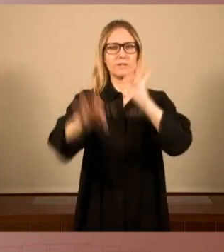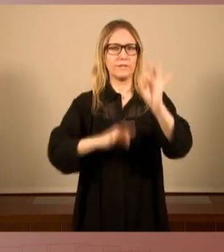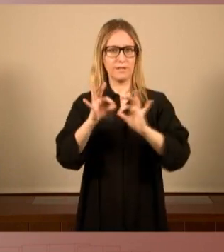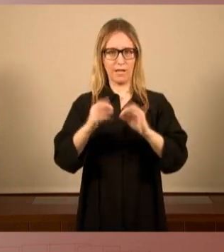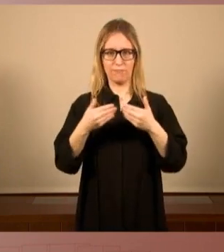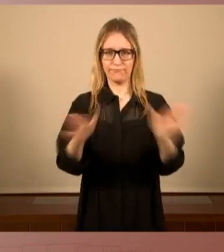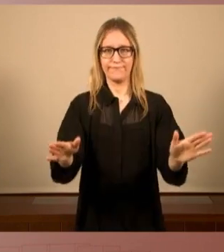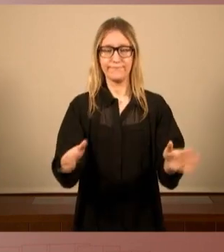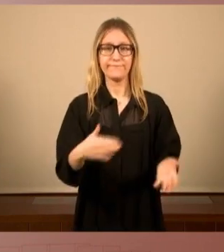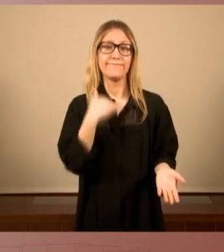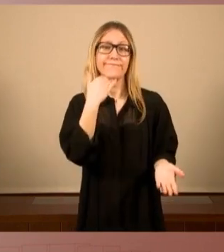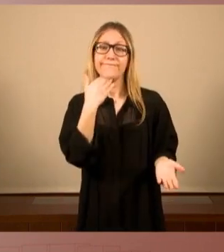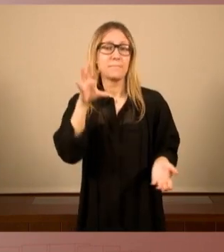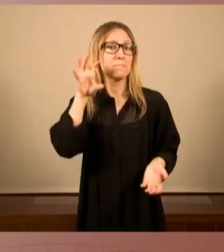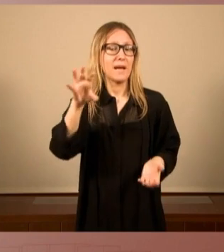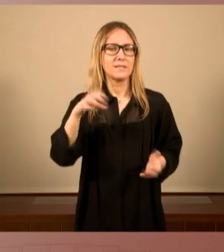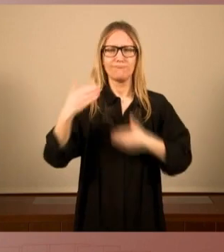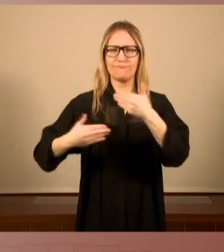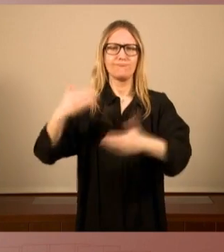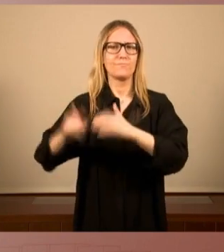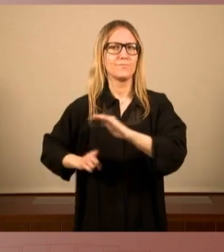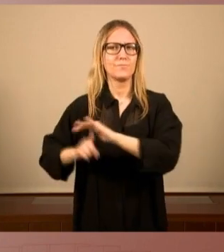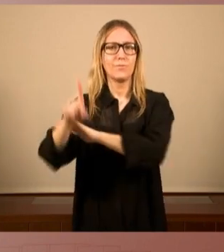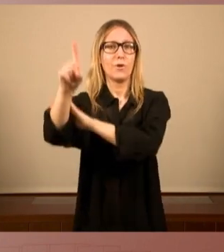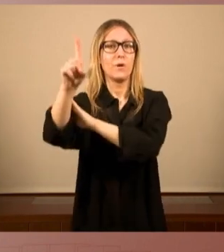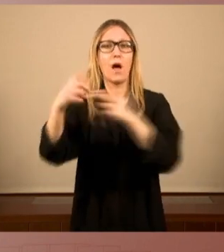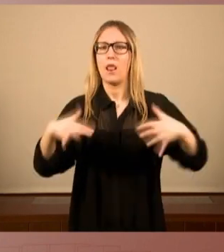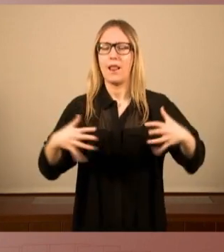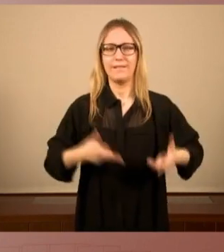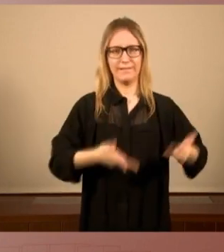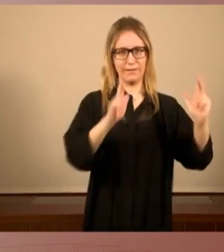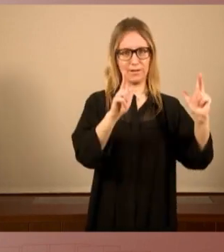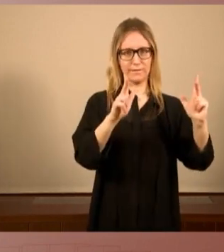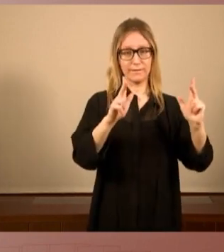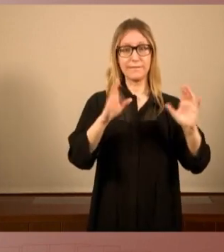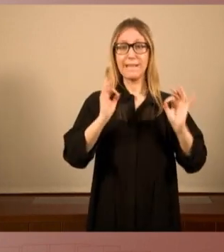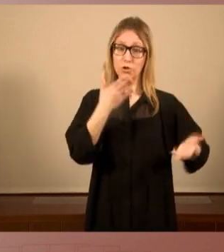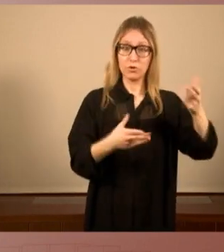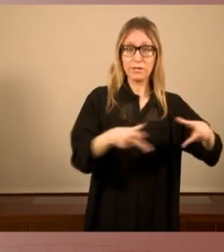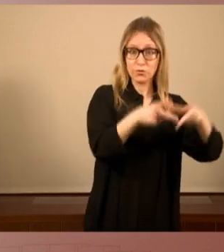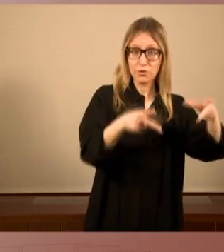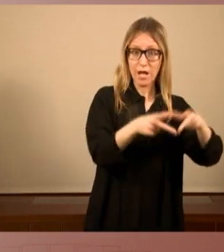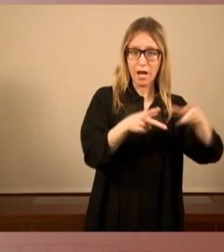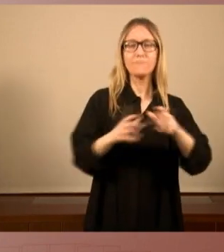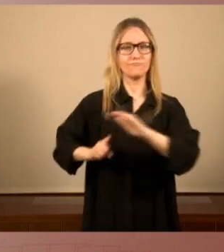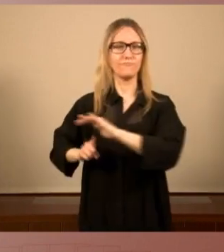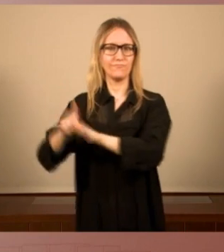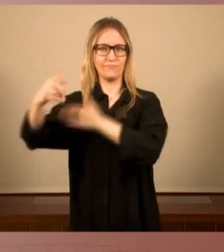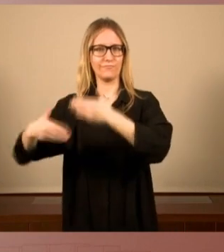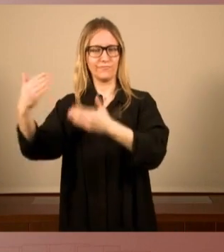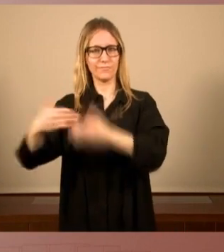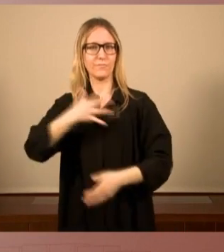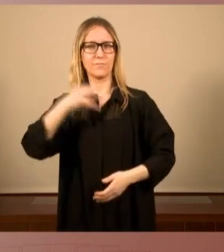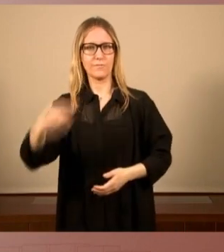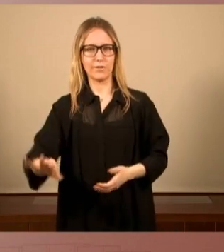només és pròsper si és lliure si hi ha justícia social sabem que les coses